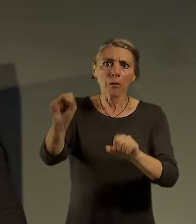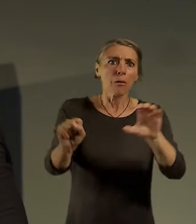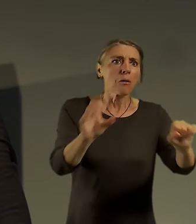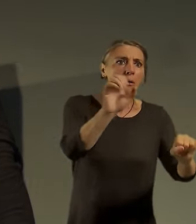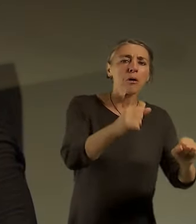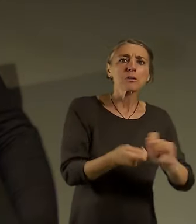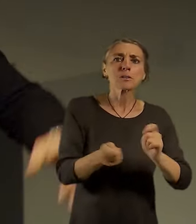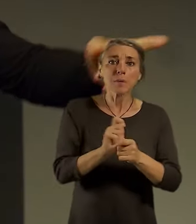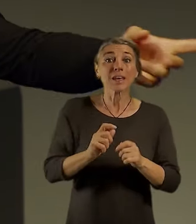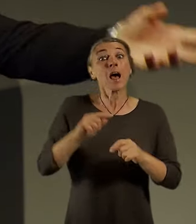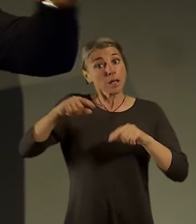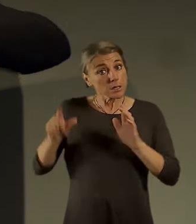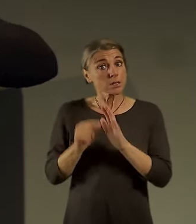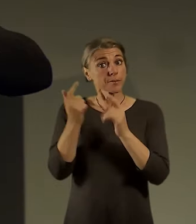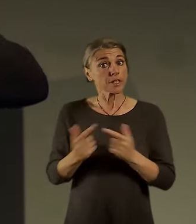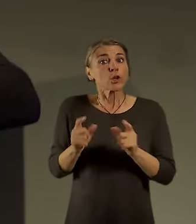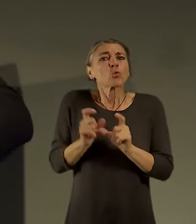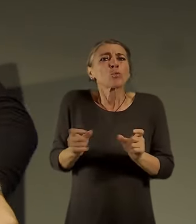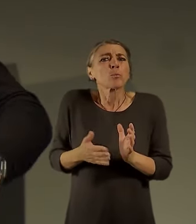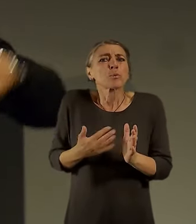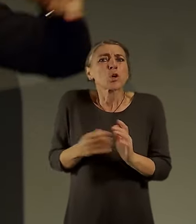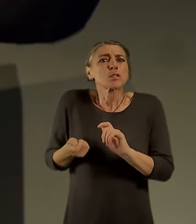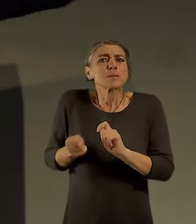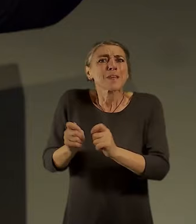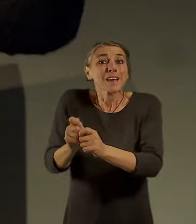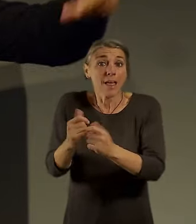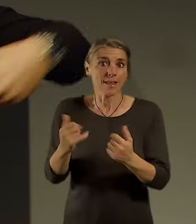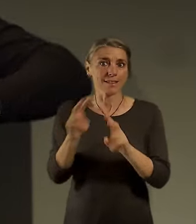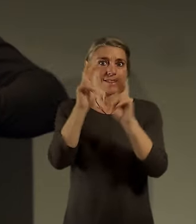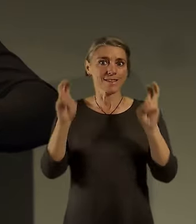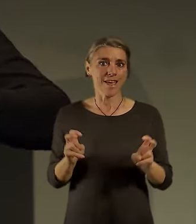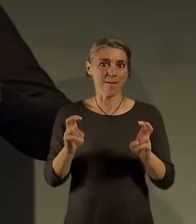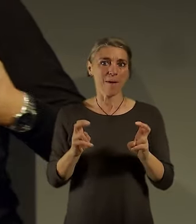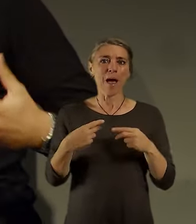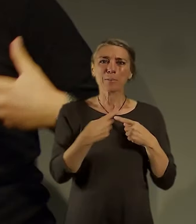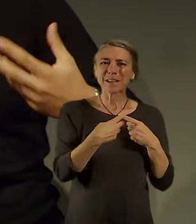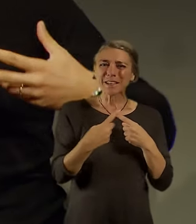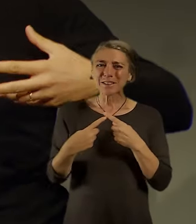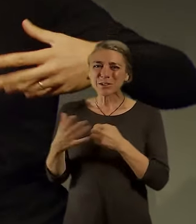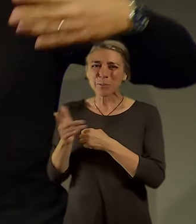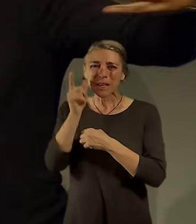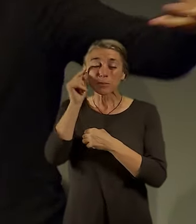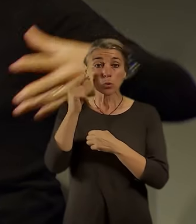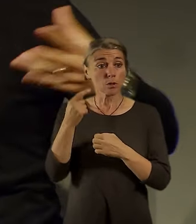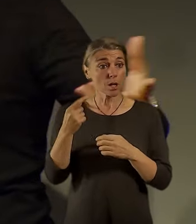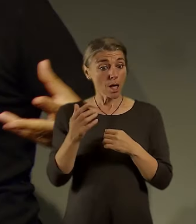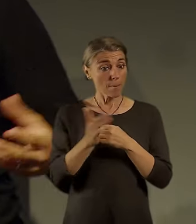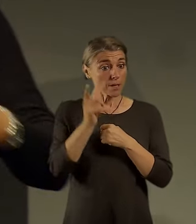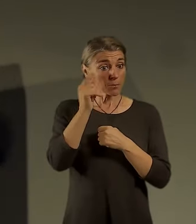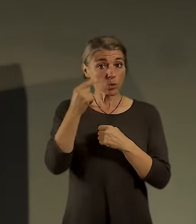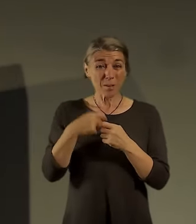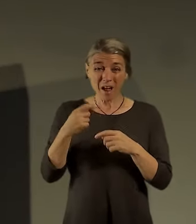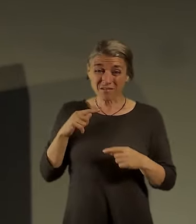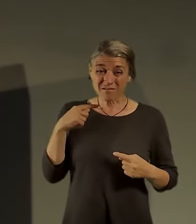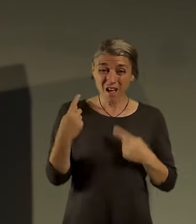důvody toho, proč vznikají. A vlastně v souvislosti s tím 15-minutovým městem jste viděli příklady toho, že 15 minut neznamená, že to je nějak daleko,